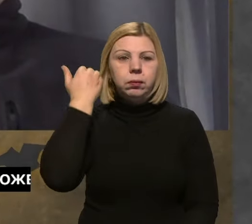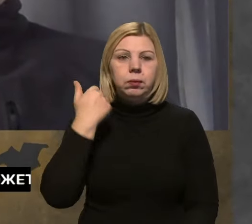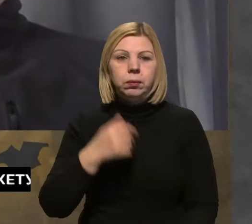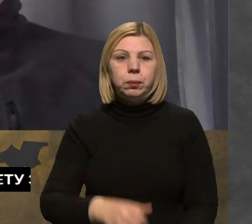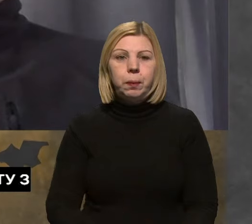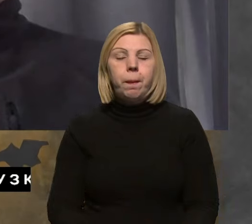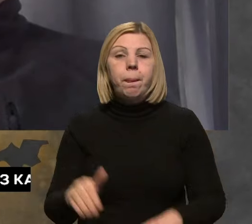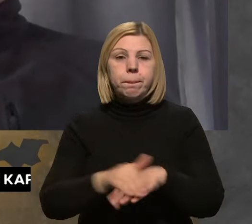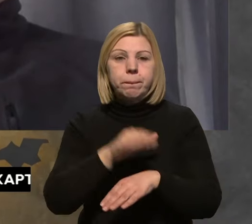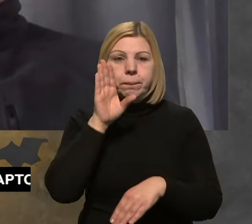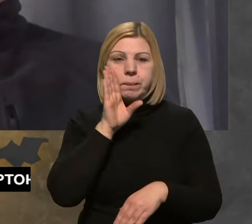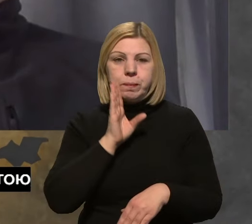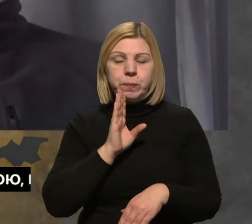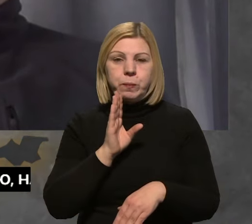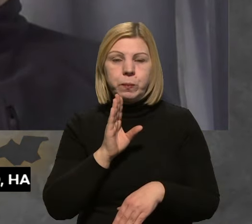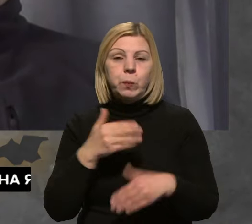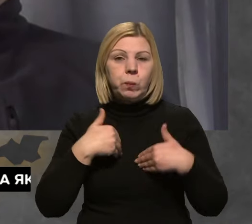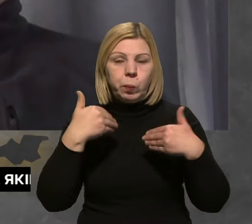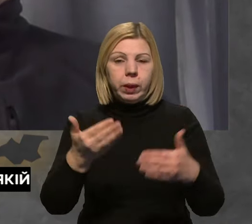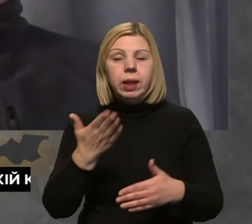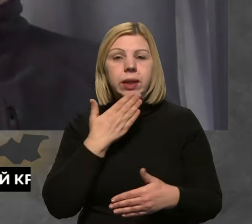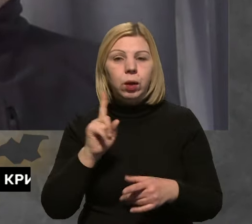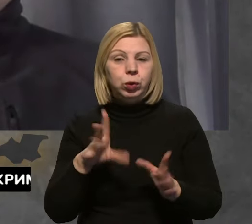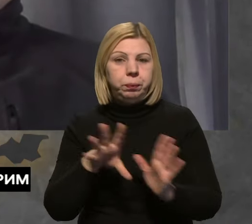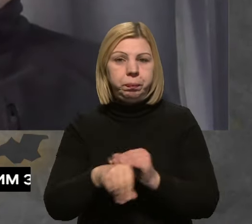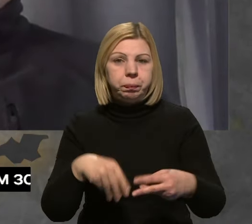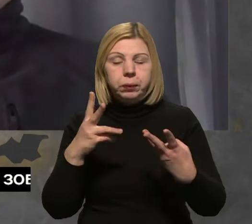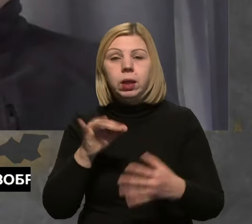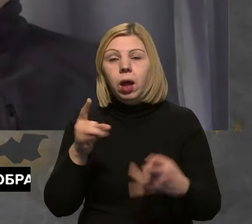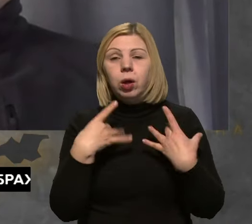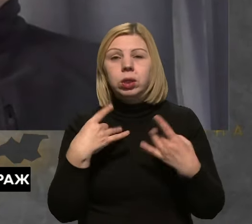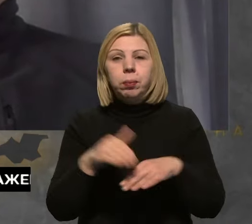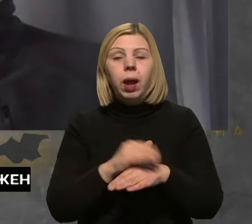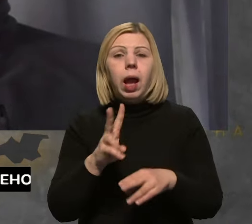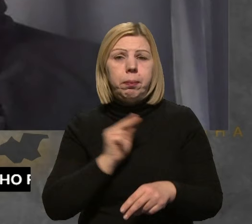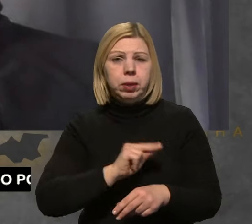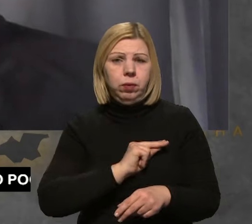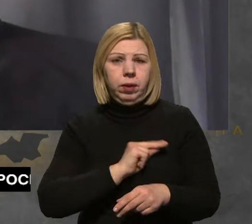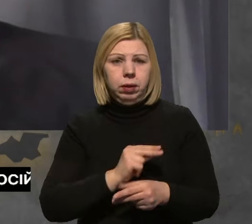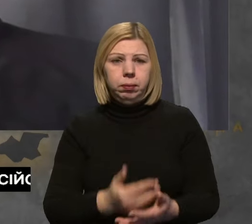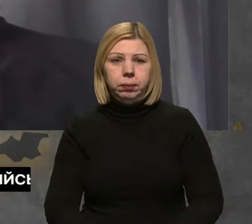Добрий ранок. Вітаємо вас. Дякуємо, що долучилися. Власне, розкажіть, будь ласка, як це працюватиме?